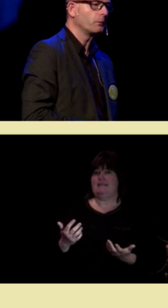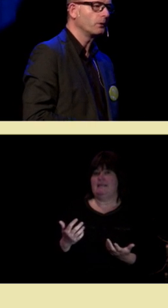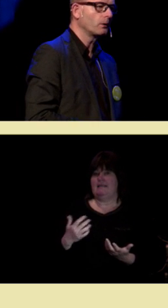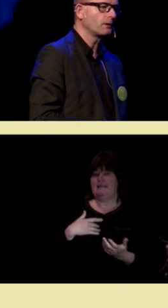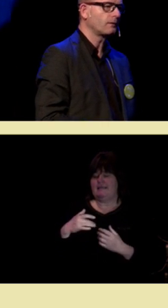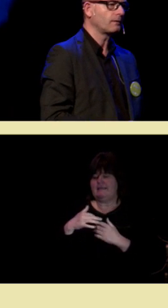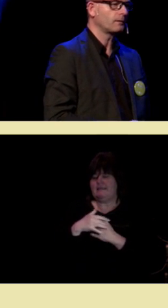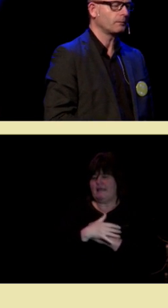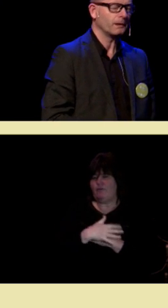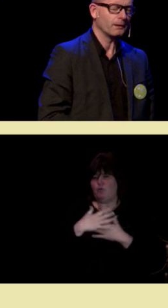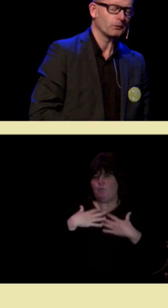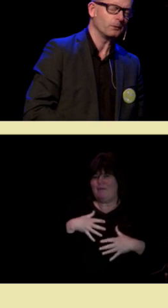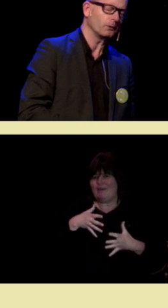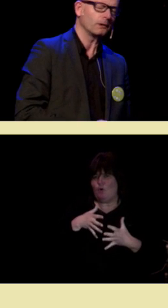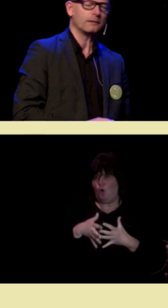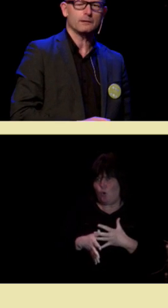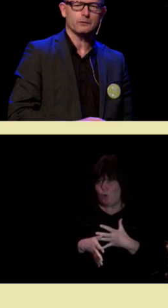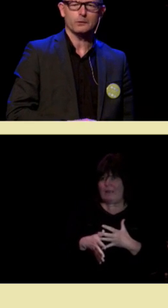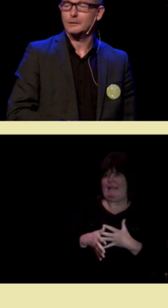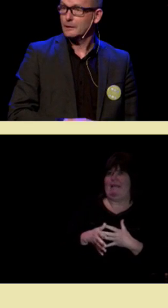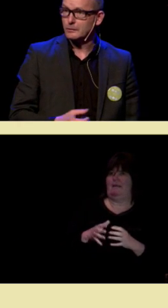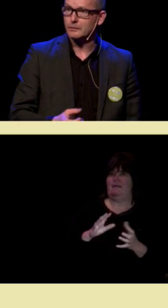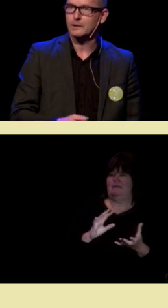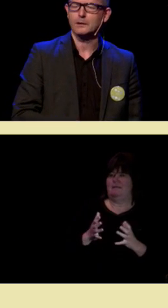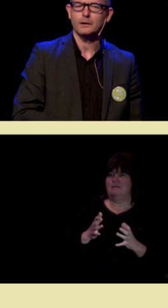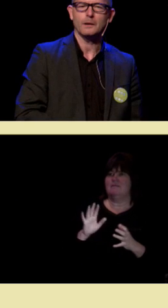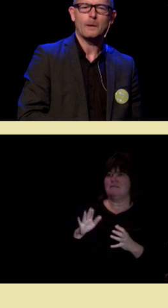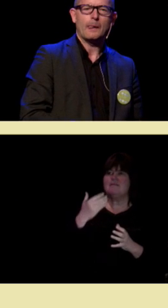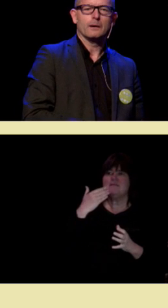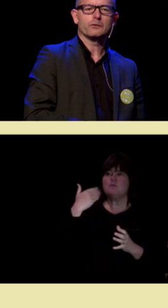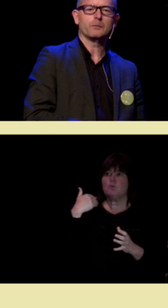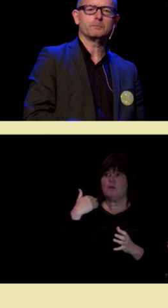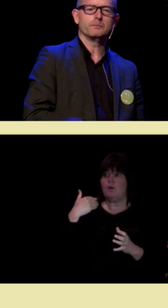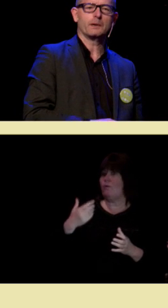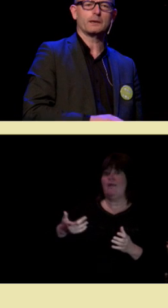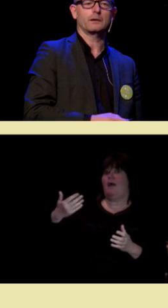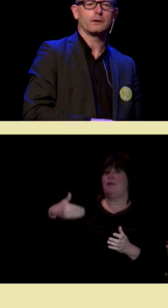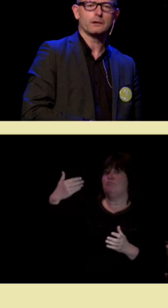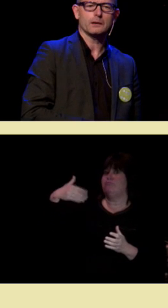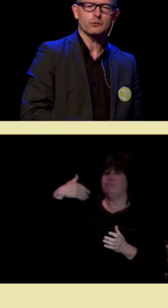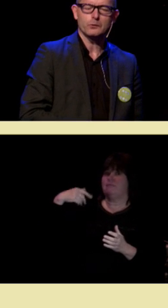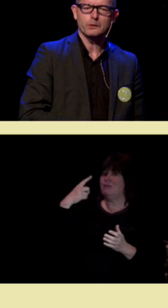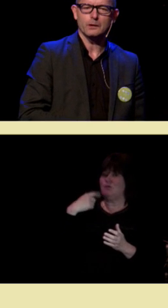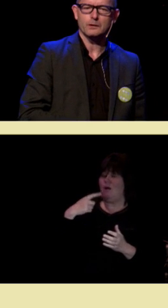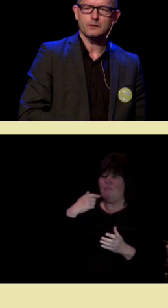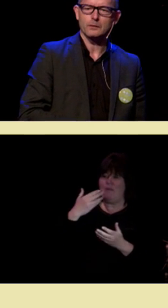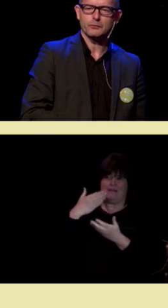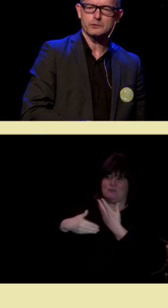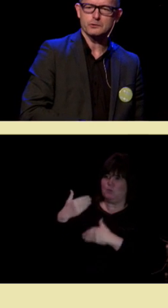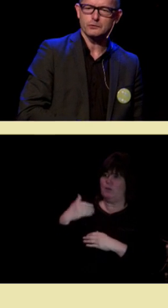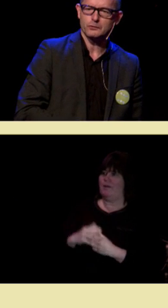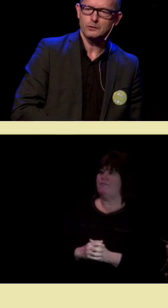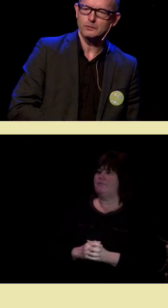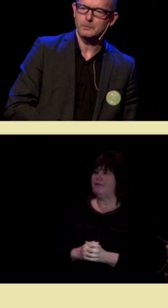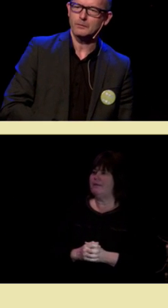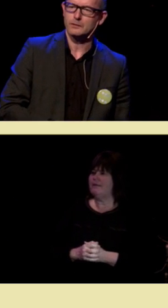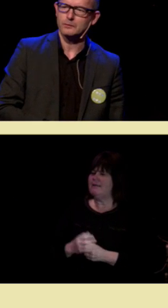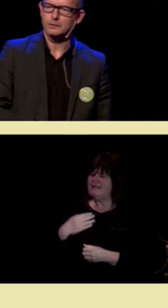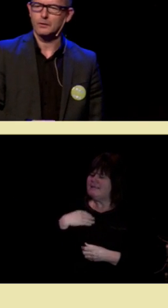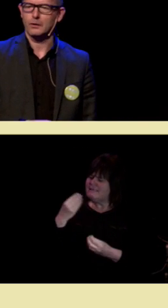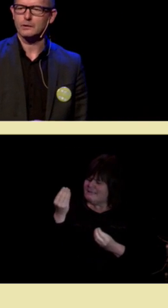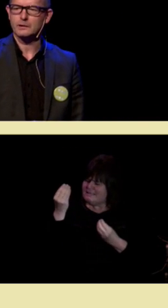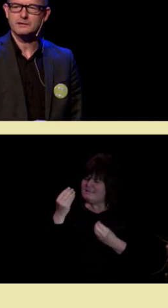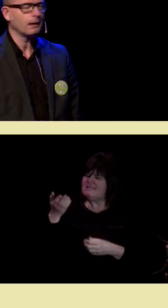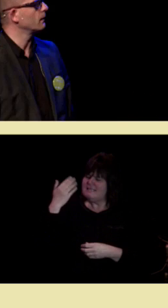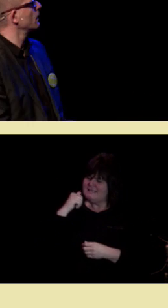neurobiologiens historie, og den er jo ikke så veldig lang, så ble det klart gjennom studier at forsøksdyr som levde